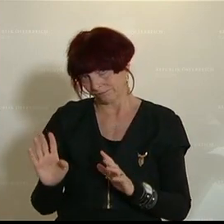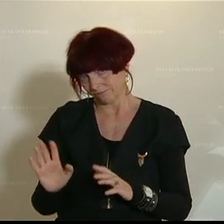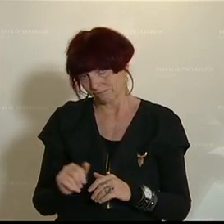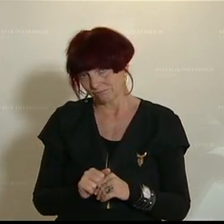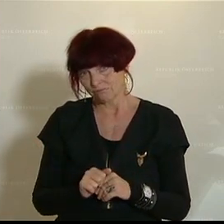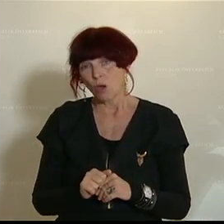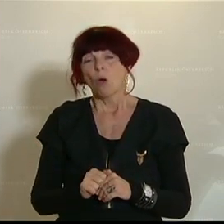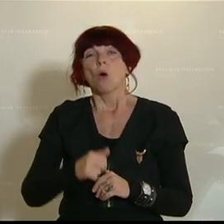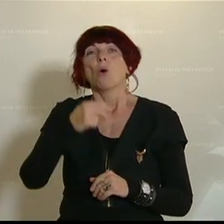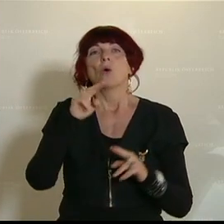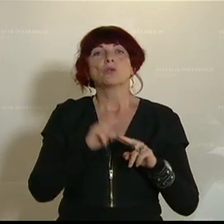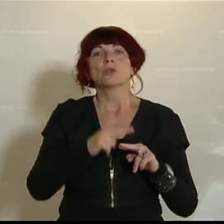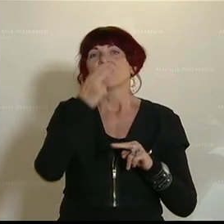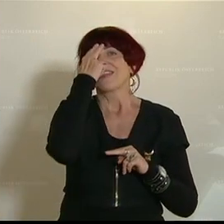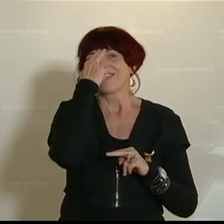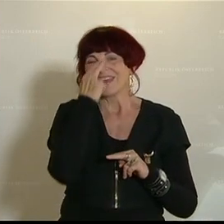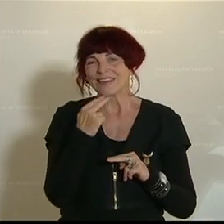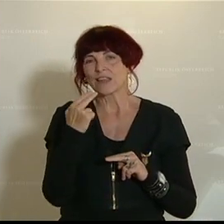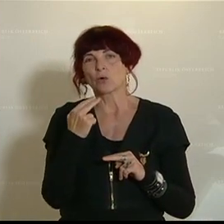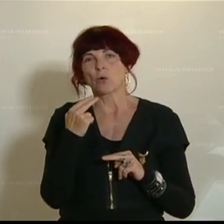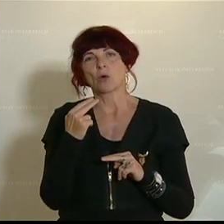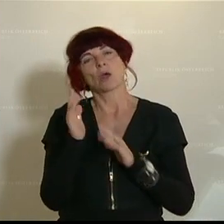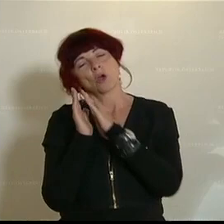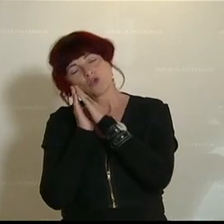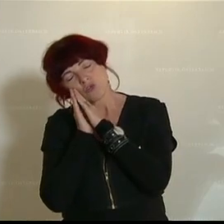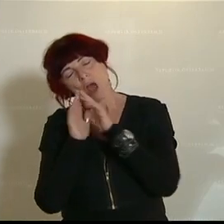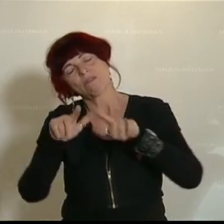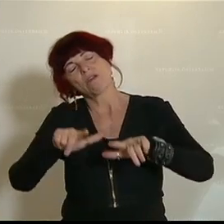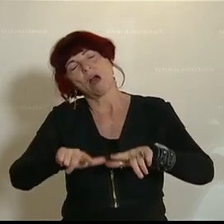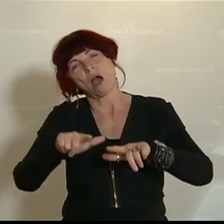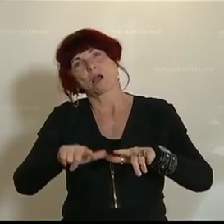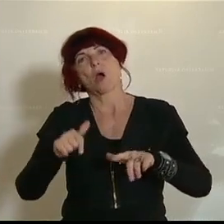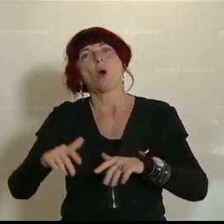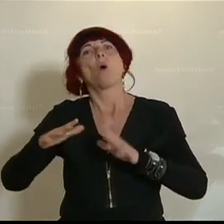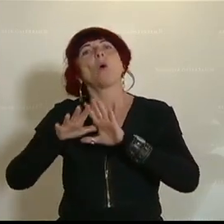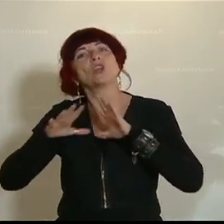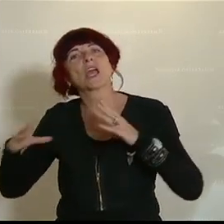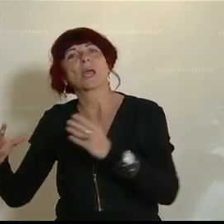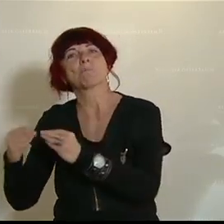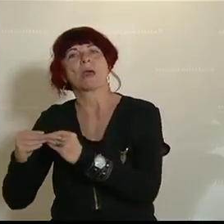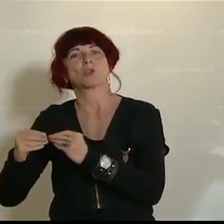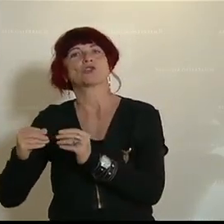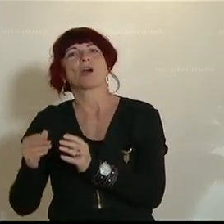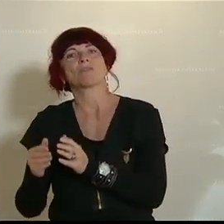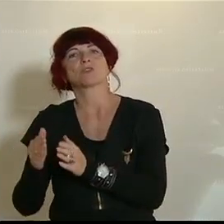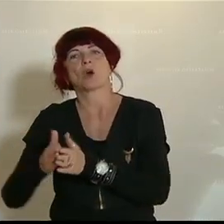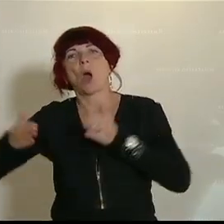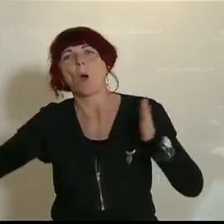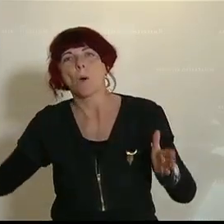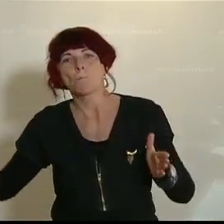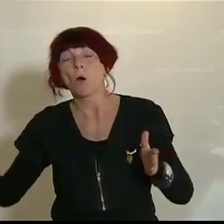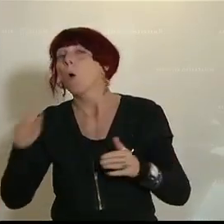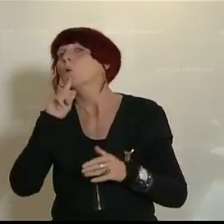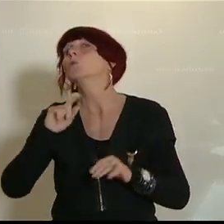Und bei den Nächtigungen in Schlaflagern oder bei Gemeinschaftsräumen ist nur zulässig, wenn der Abstand mindestens 1